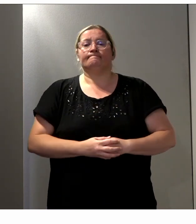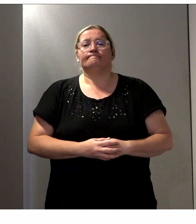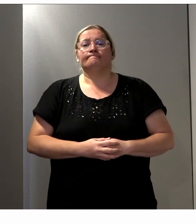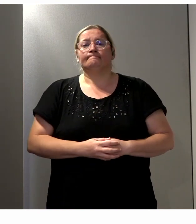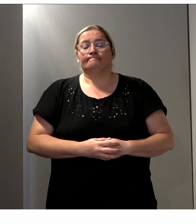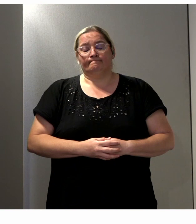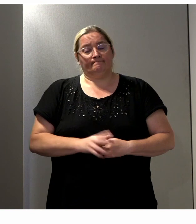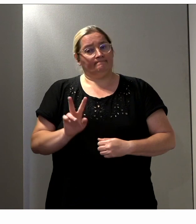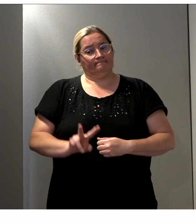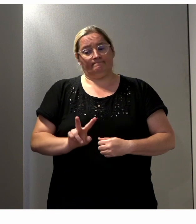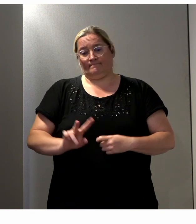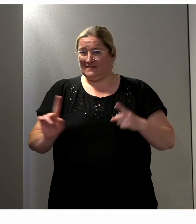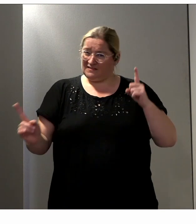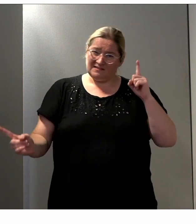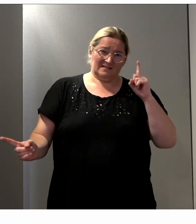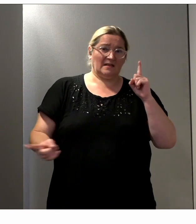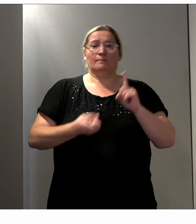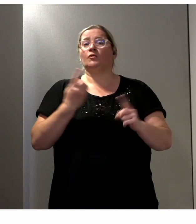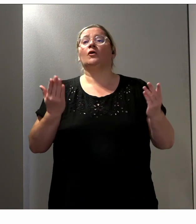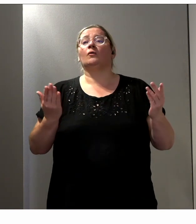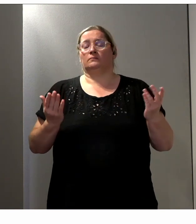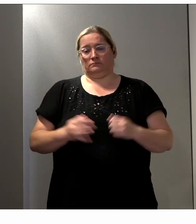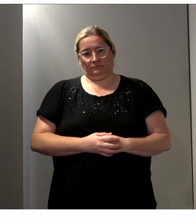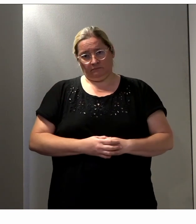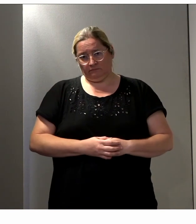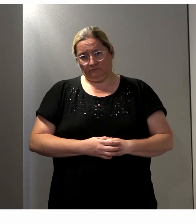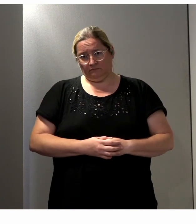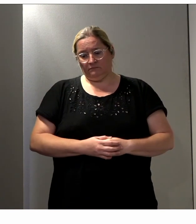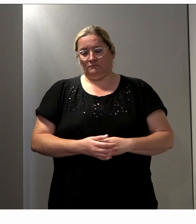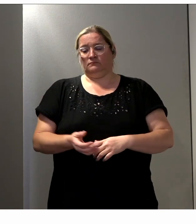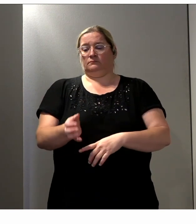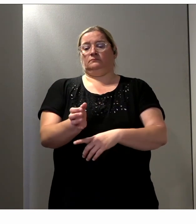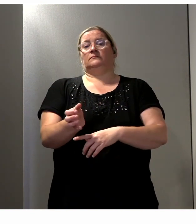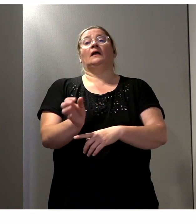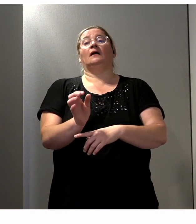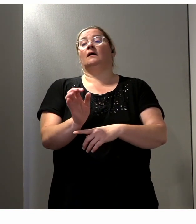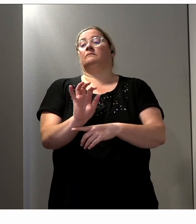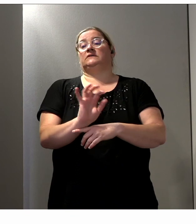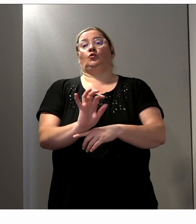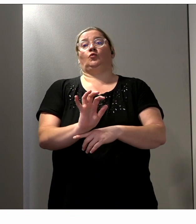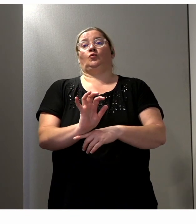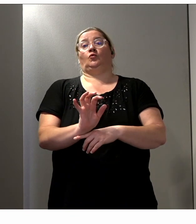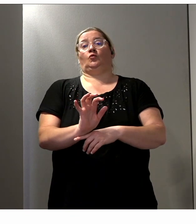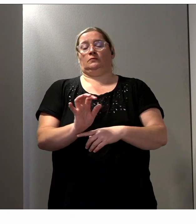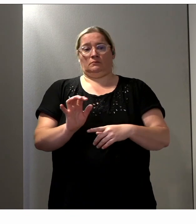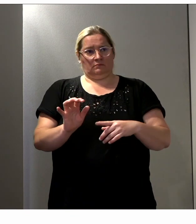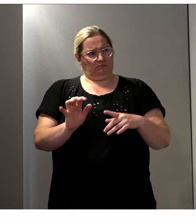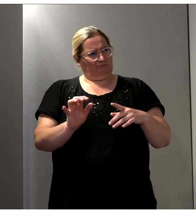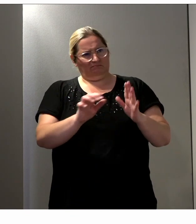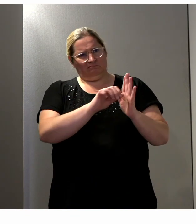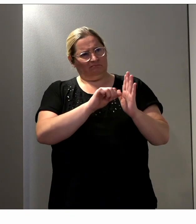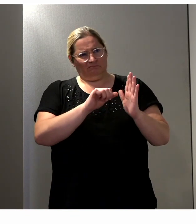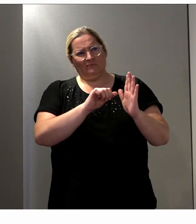c'est essentiel qu'un programme qui est déjà en accessibilité sur les médias traditionnels,